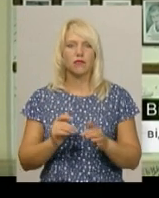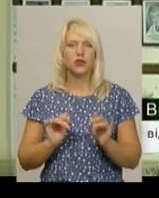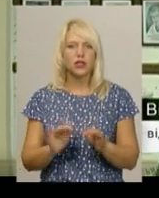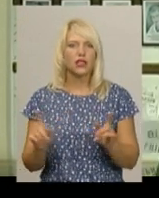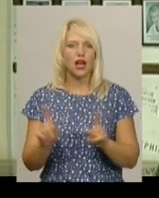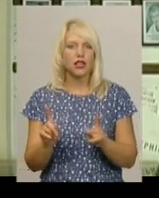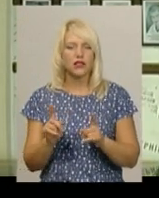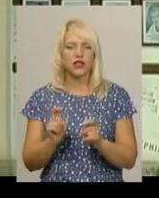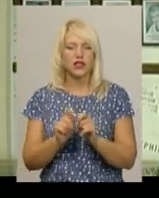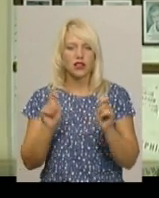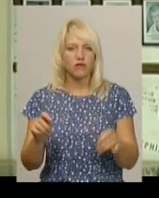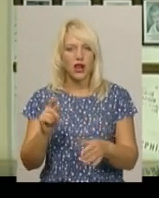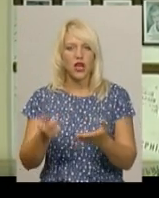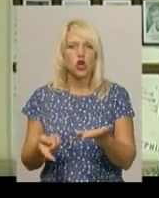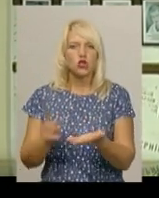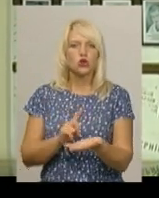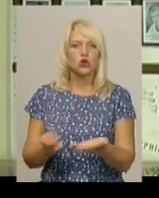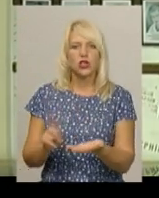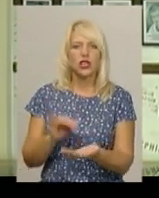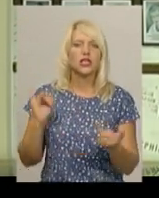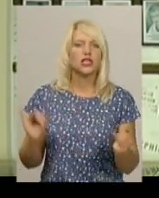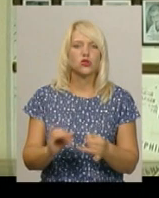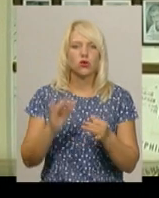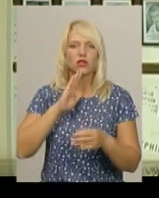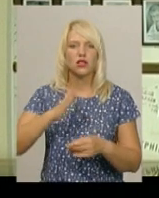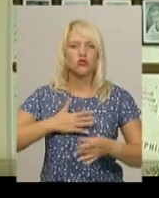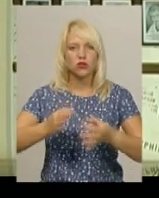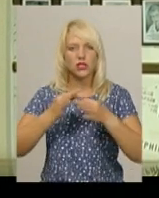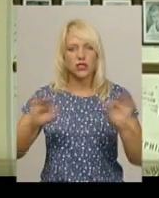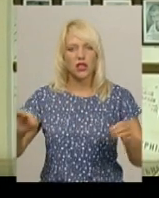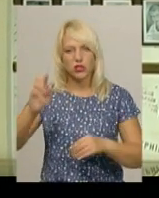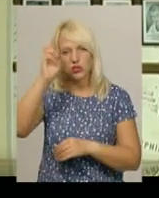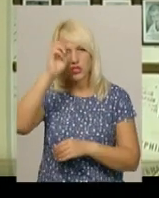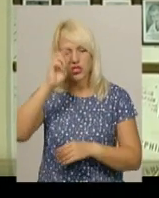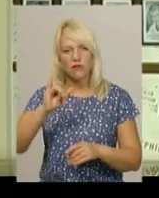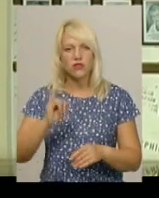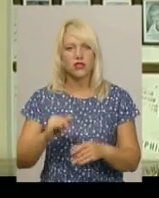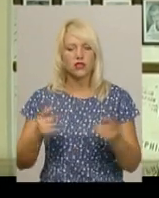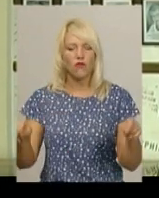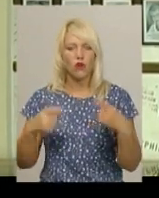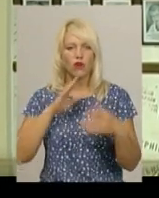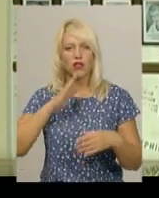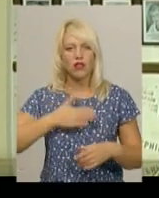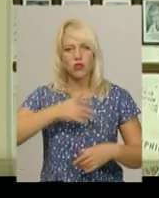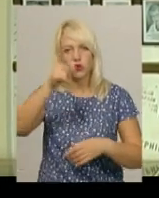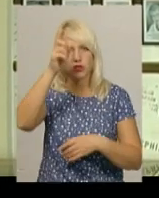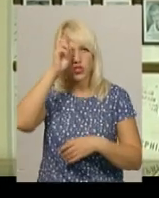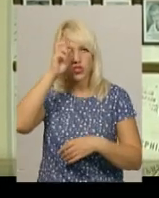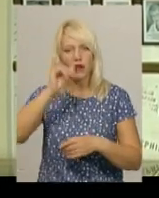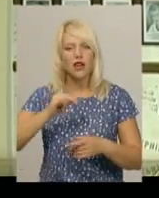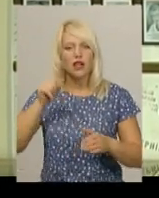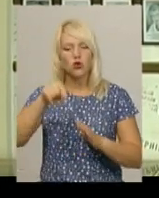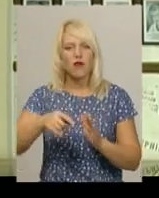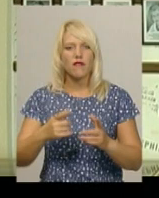сторінки історії нашої незалежності, нашої держави, створення нашої держави, той